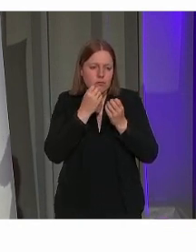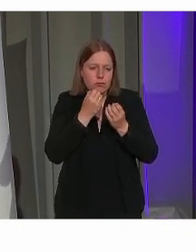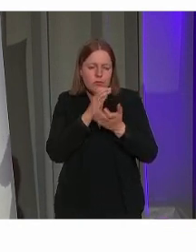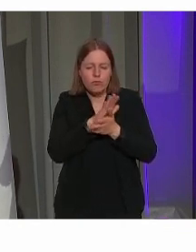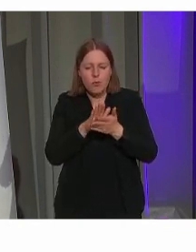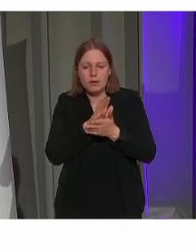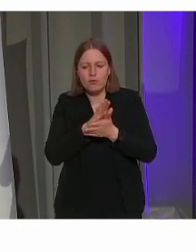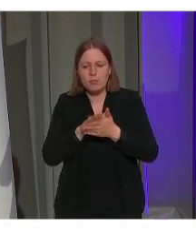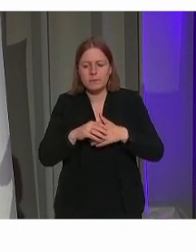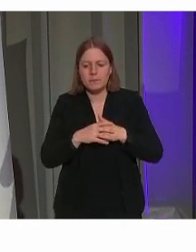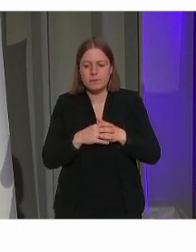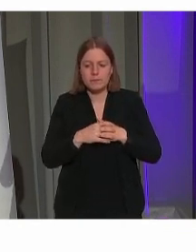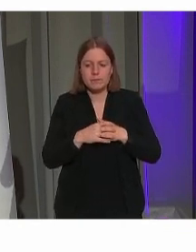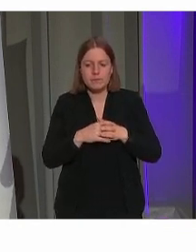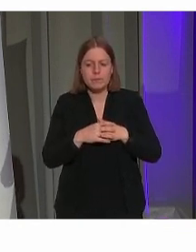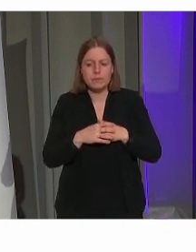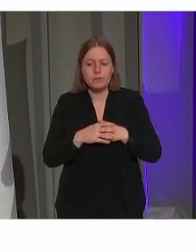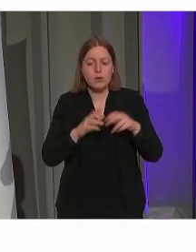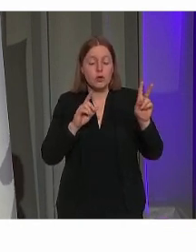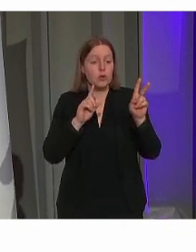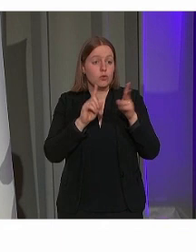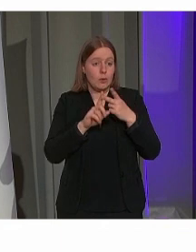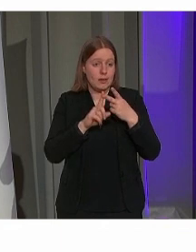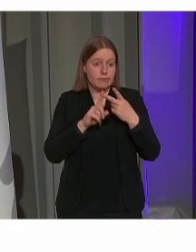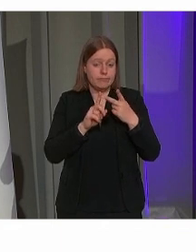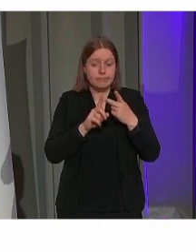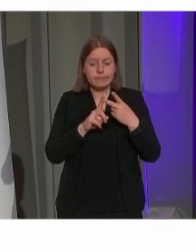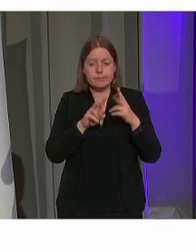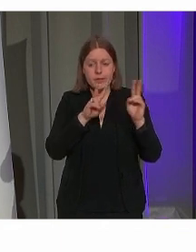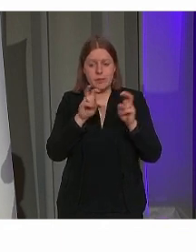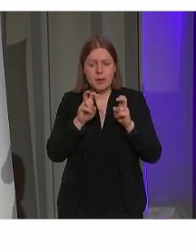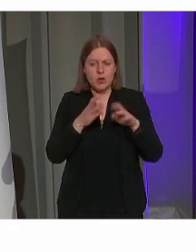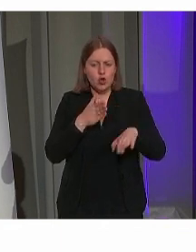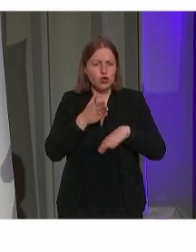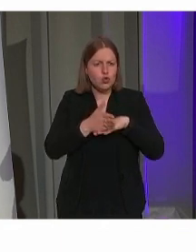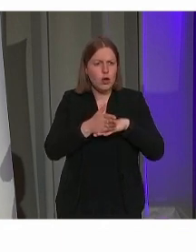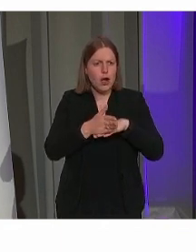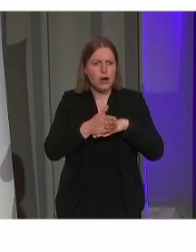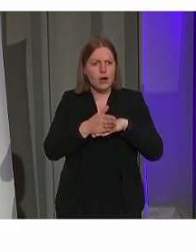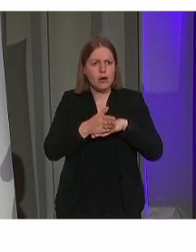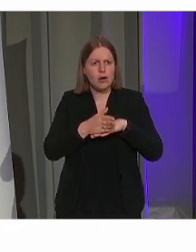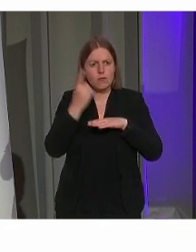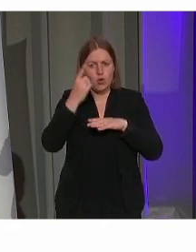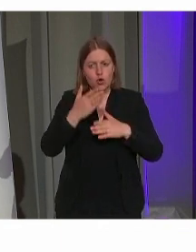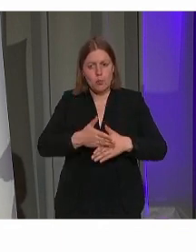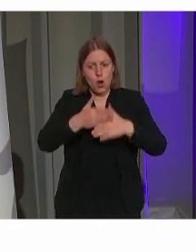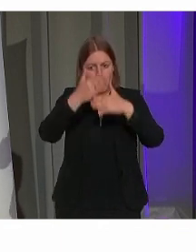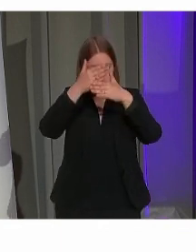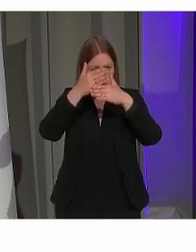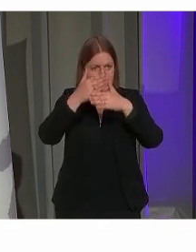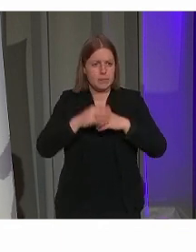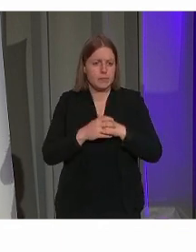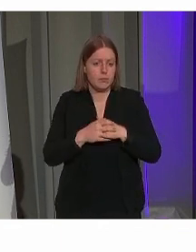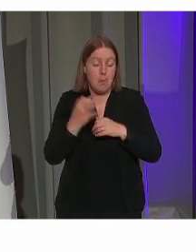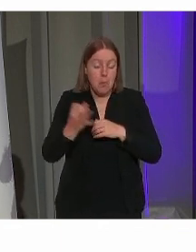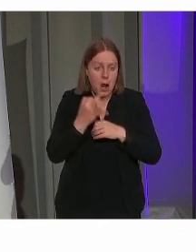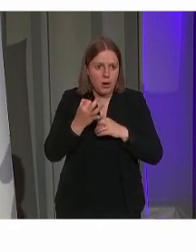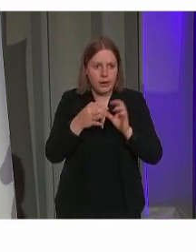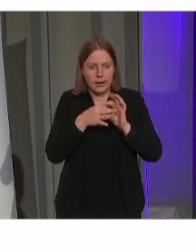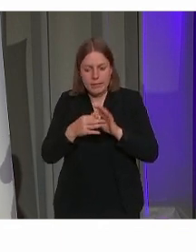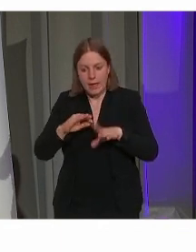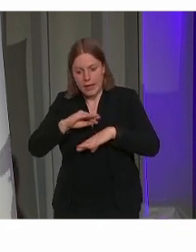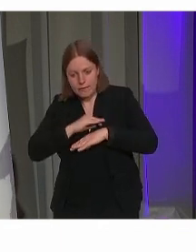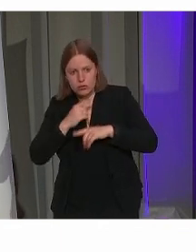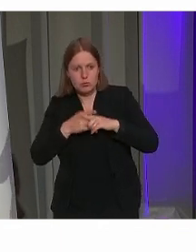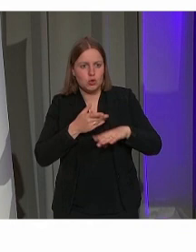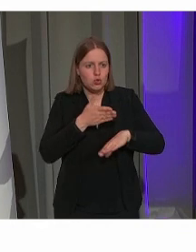Toegang tot gebouwen, dat is inderdaad een topic die zeer belangrijk is als het gaat rond erfgoed en toegankelijkheid. Ik